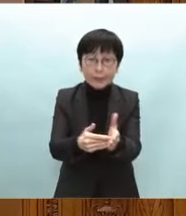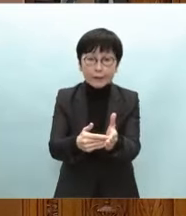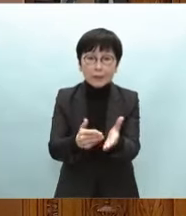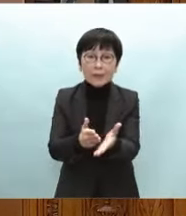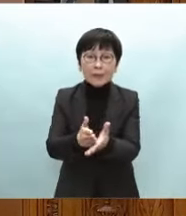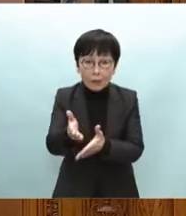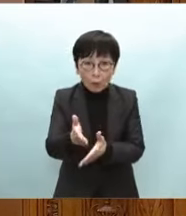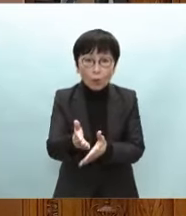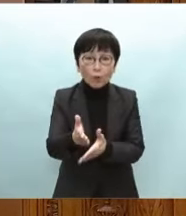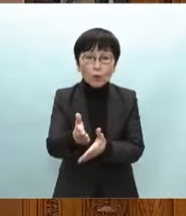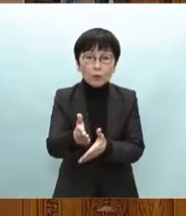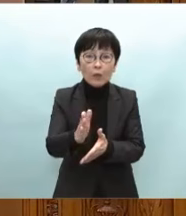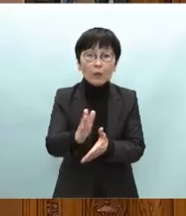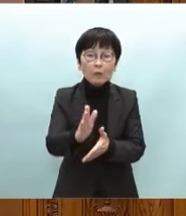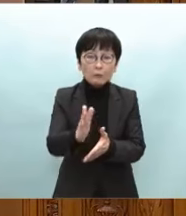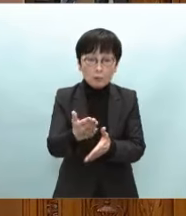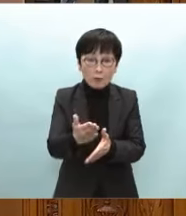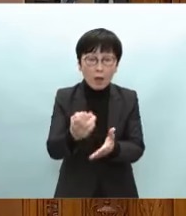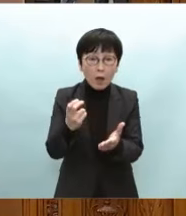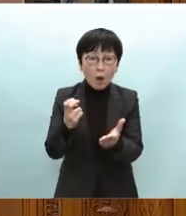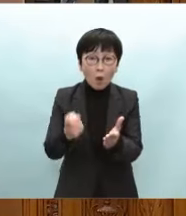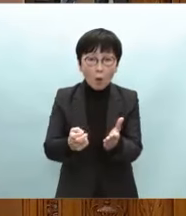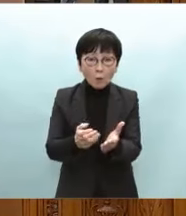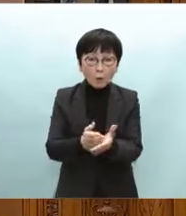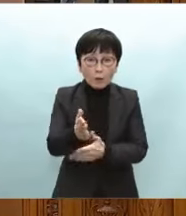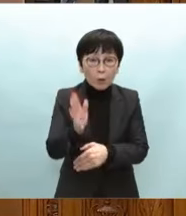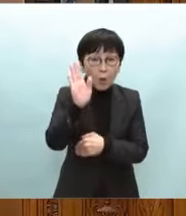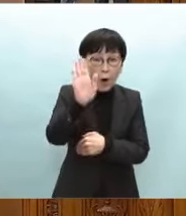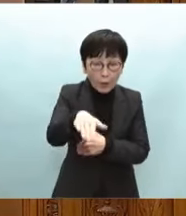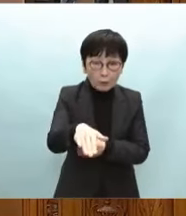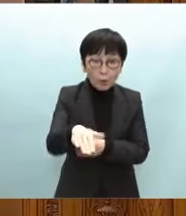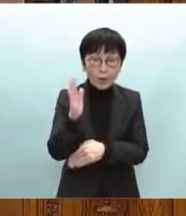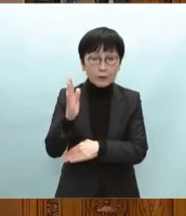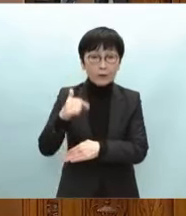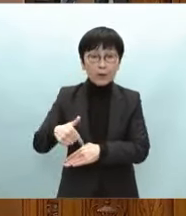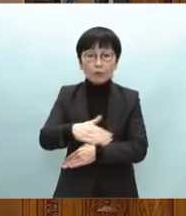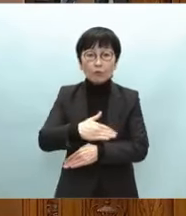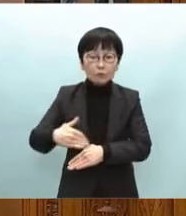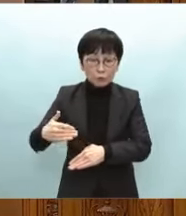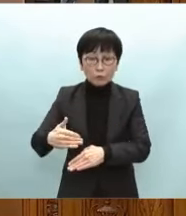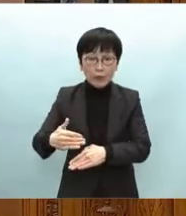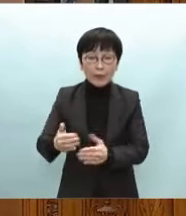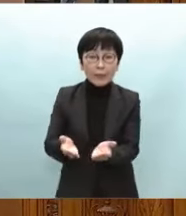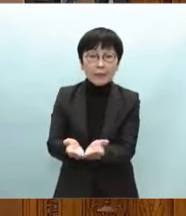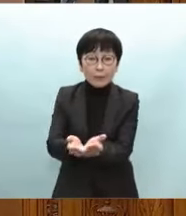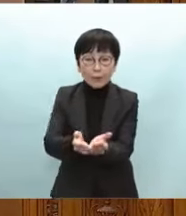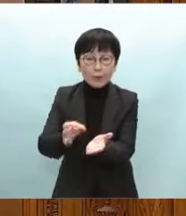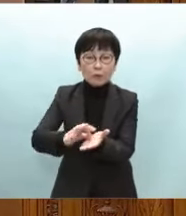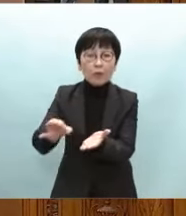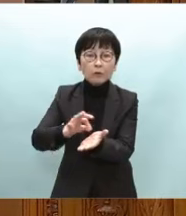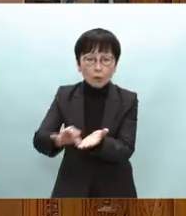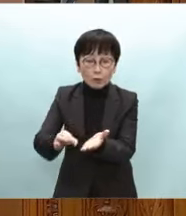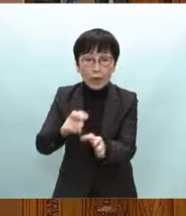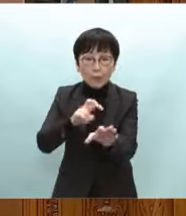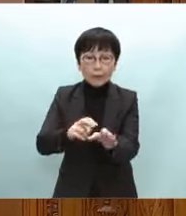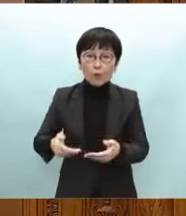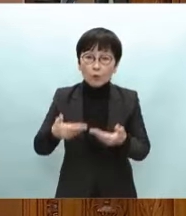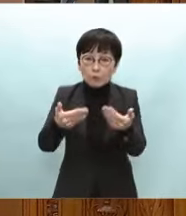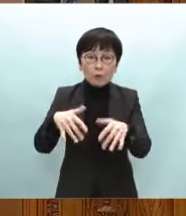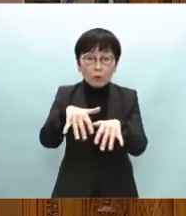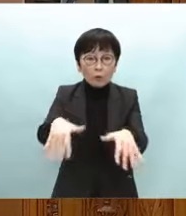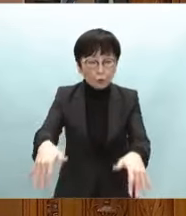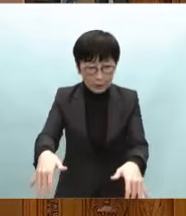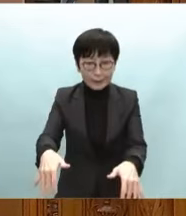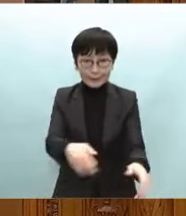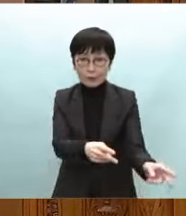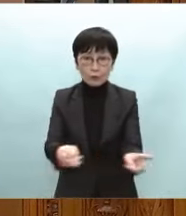ところ法の施行後は政府において船舶を活用した医療提供体制の